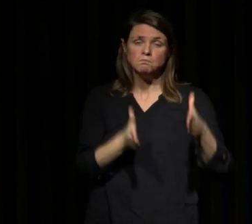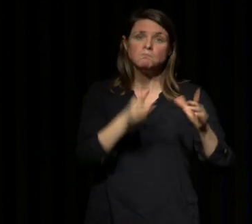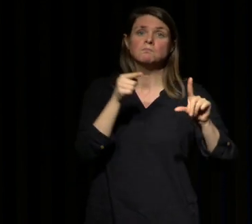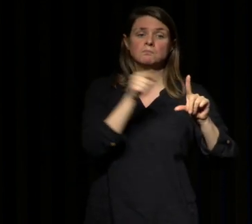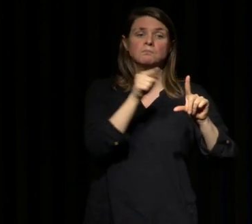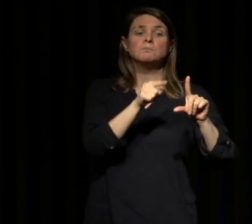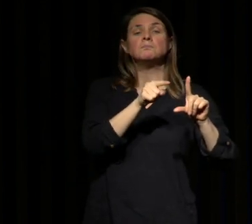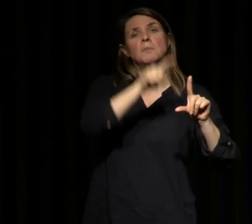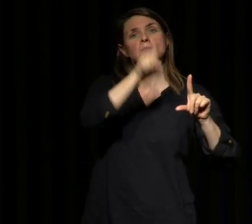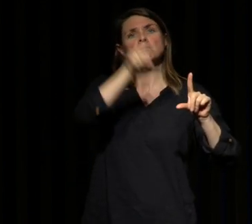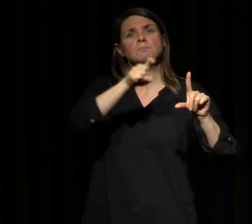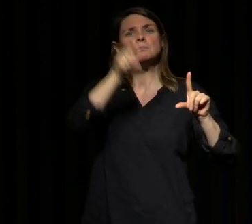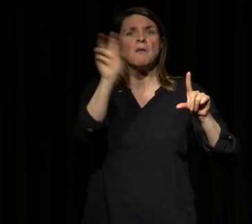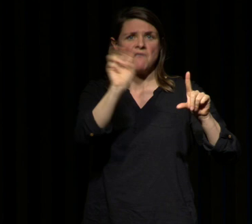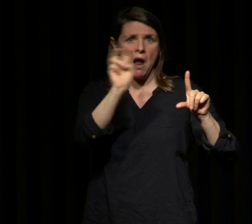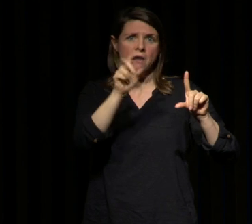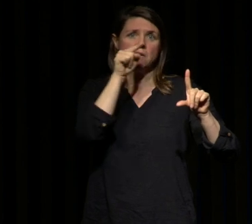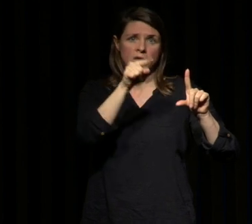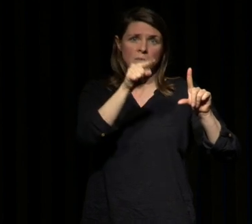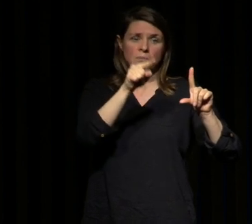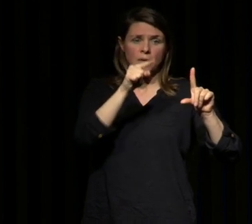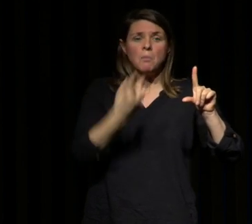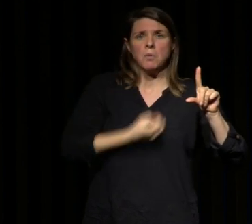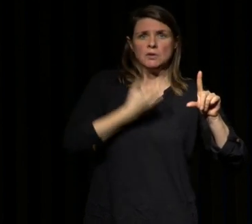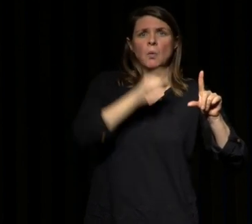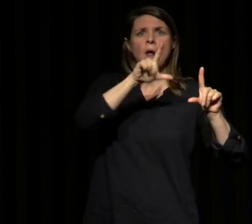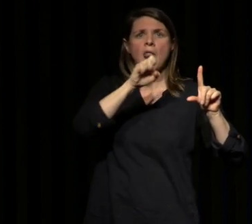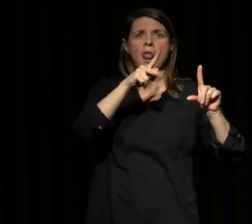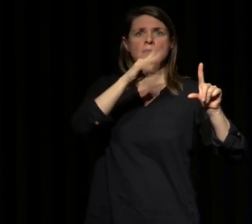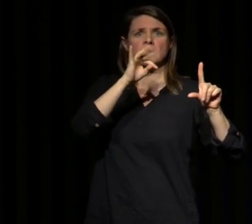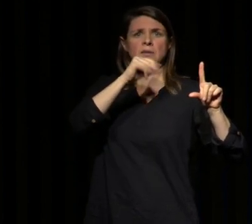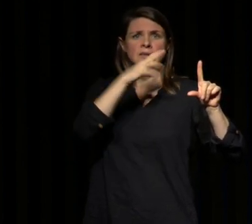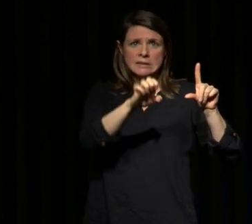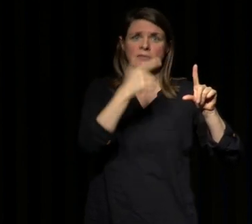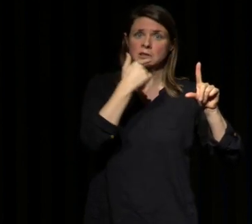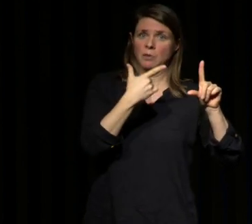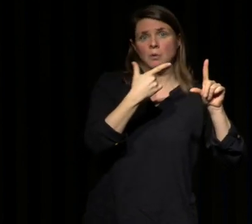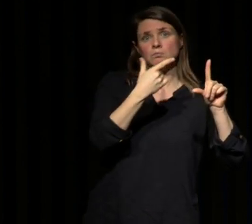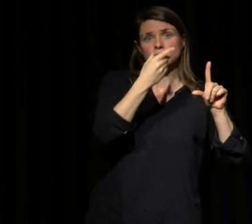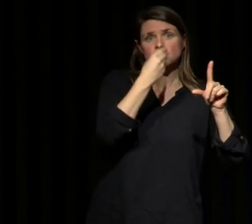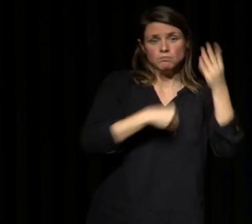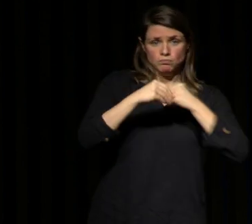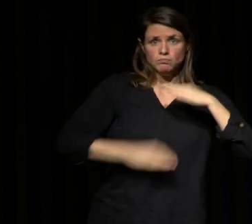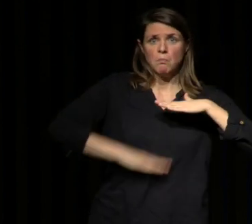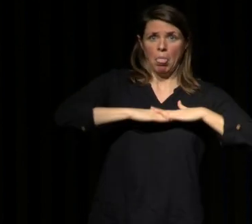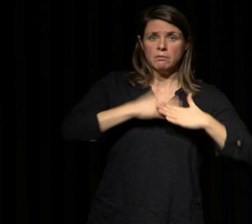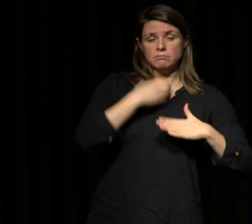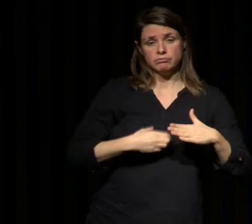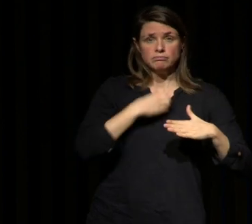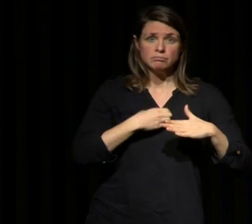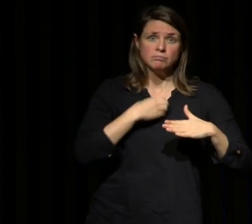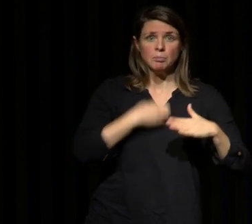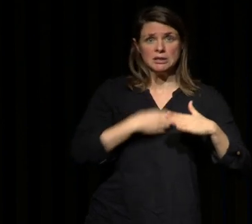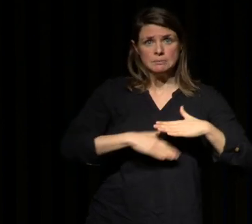verte, on voit la production de leptine, qui est une hormone qui régule en fait la satiété, c'est-à-dire l'absence d'appétit.